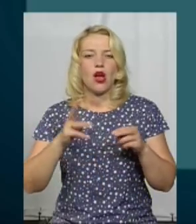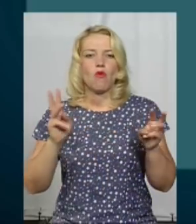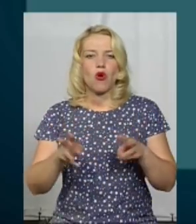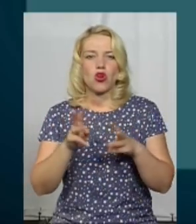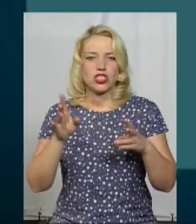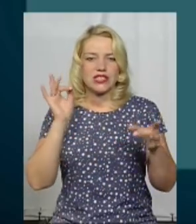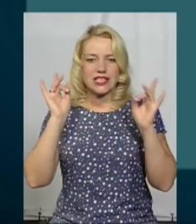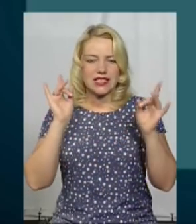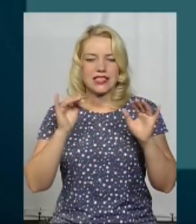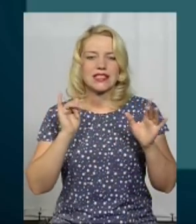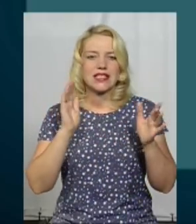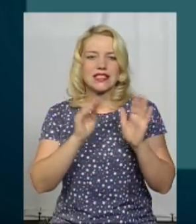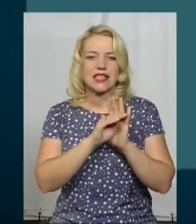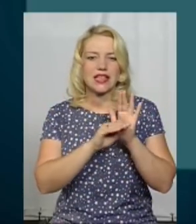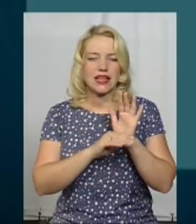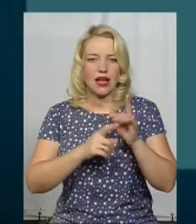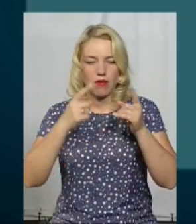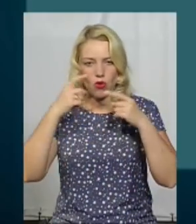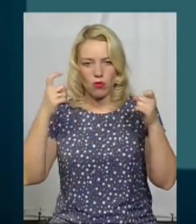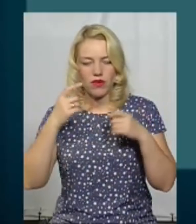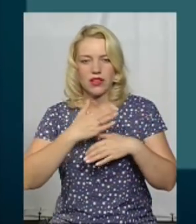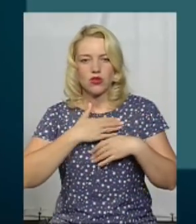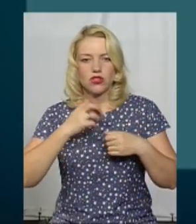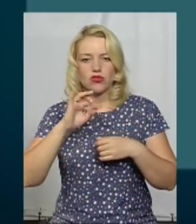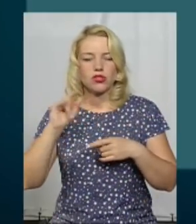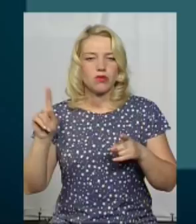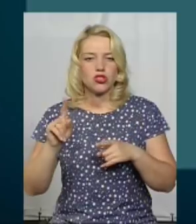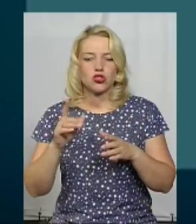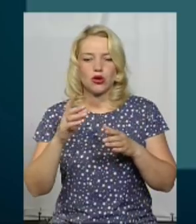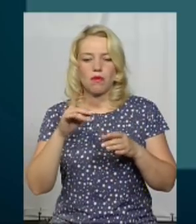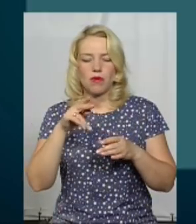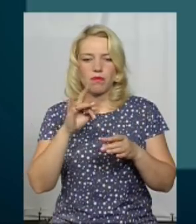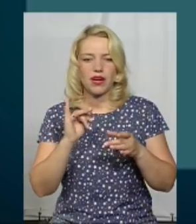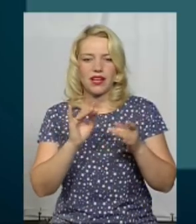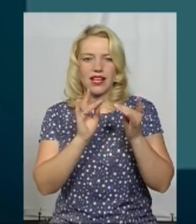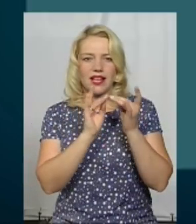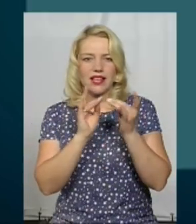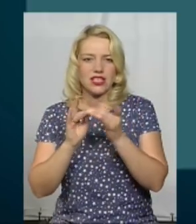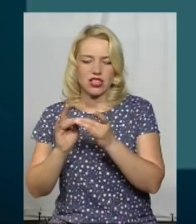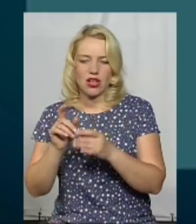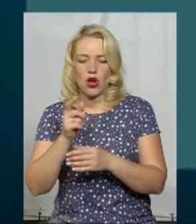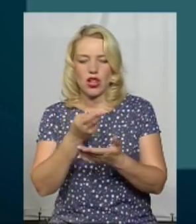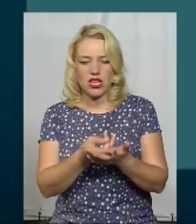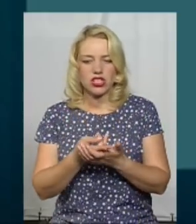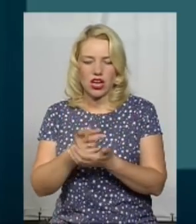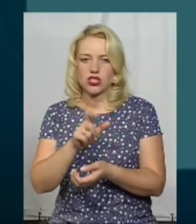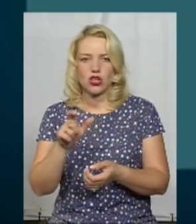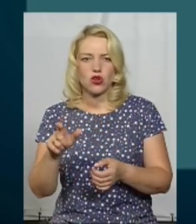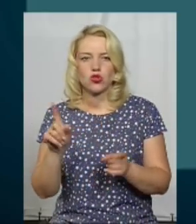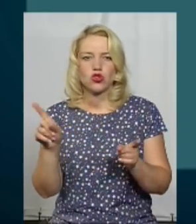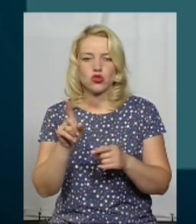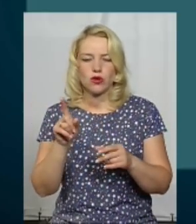система оповіщення. Не хотілося, щоб там при цих ліжколежачих людях робітники виконували монтажу пожежної